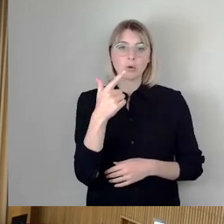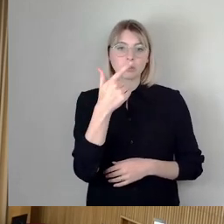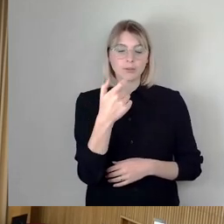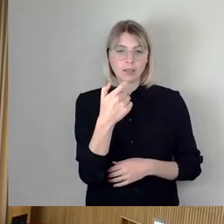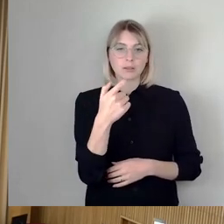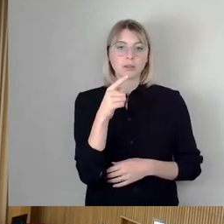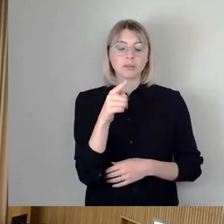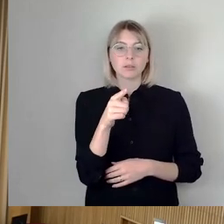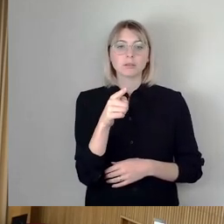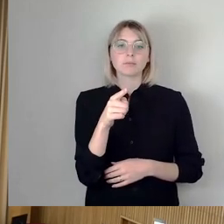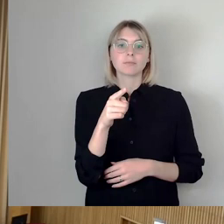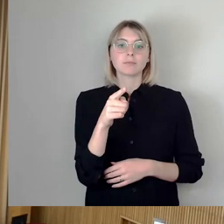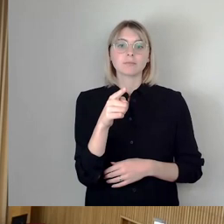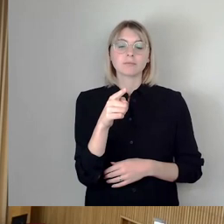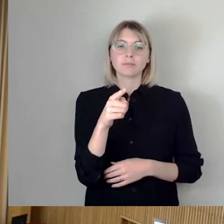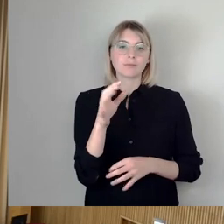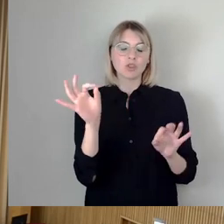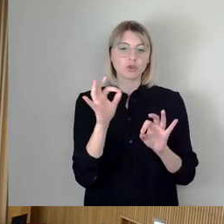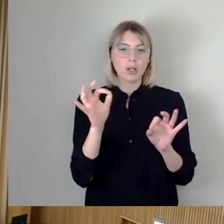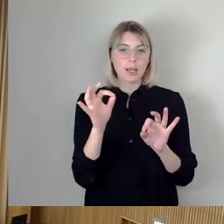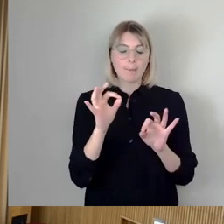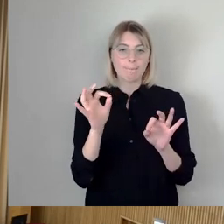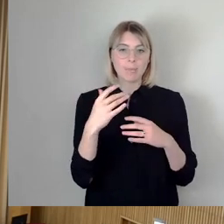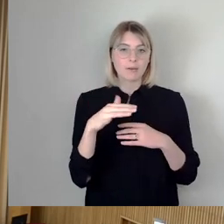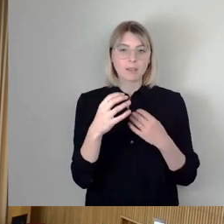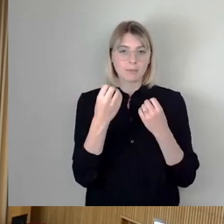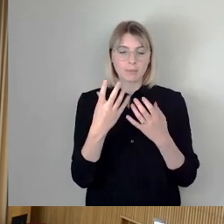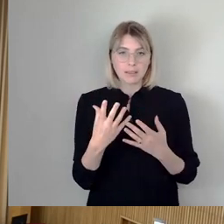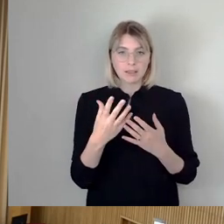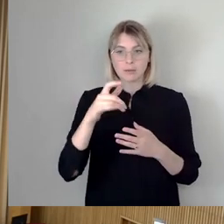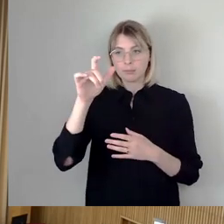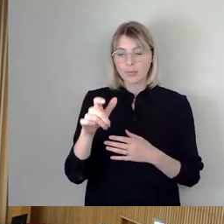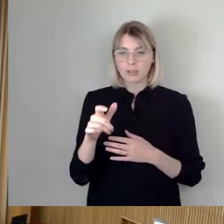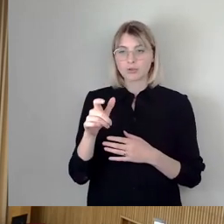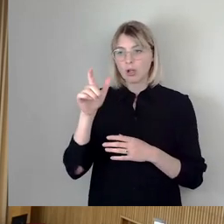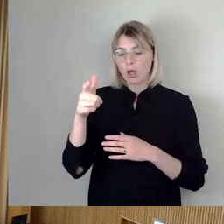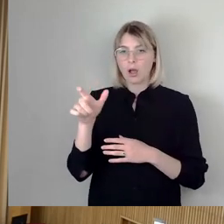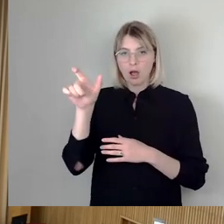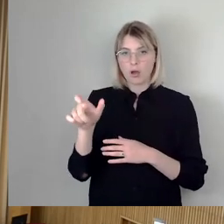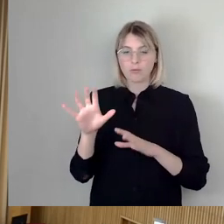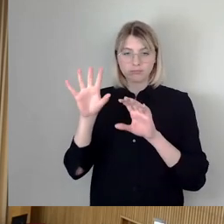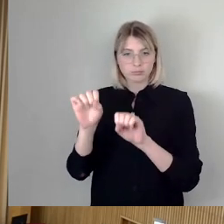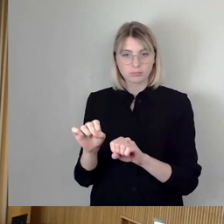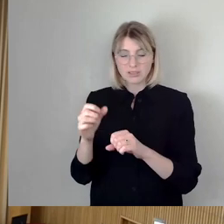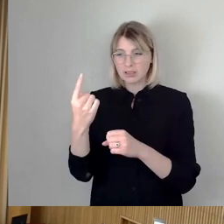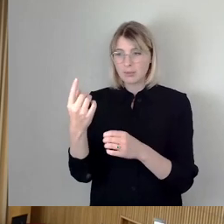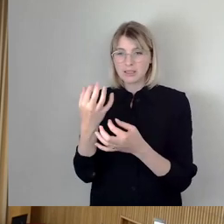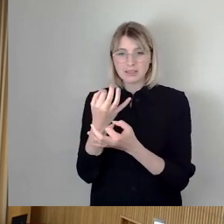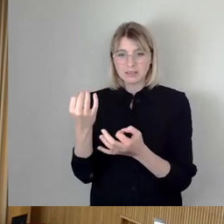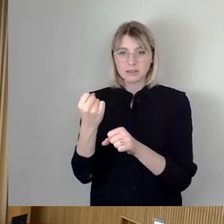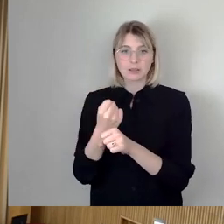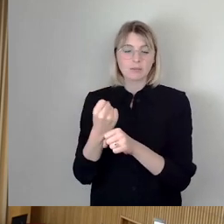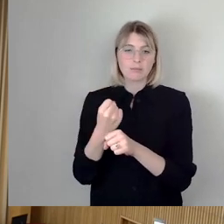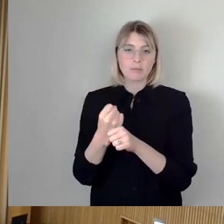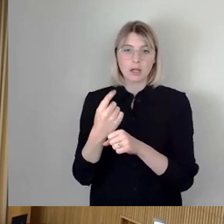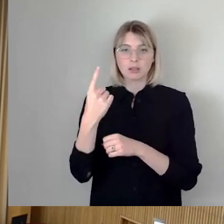bestialischer Art und Weise ein Mensch abgeschlachtet, der nicht geraubt, nicht gebranntschatzt, nicht geschändet hat, dessen einziges Vergehen in